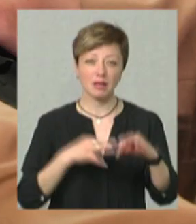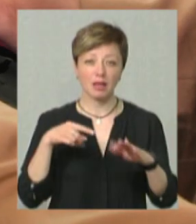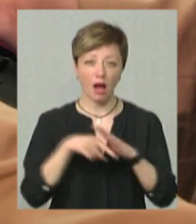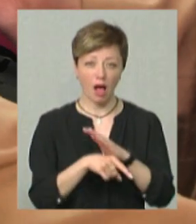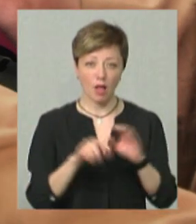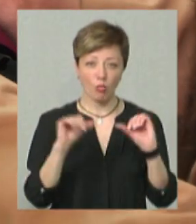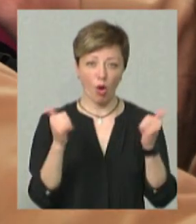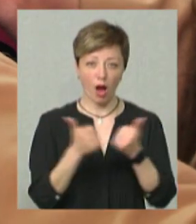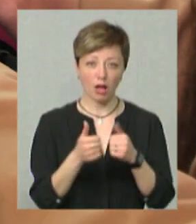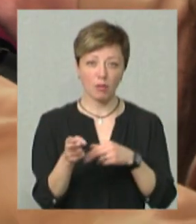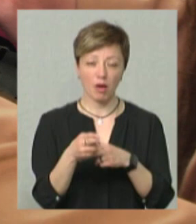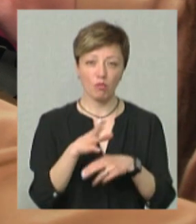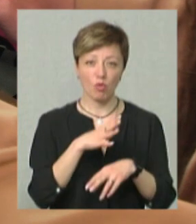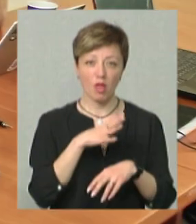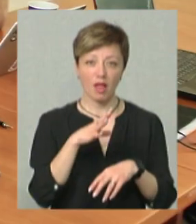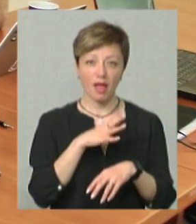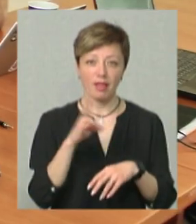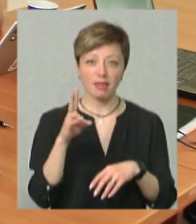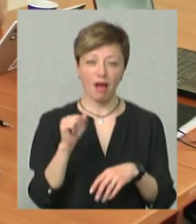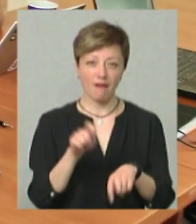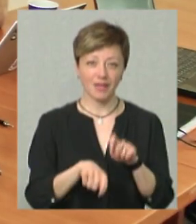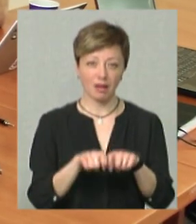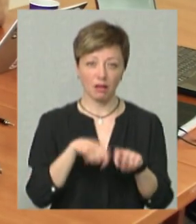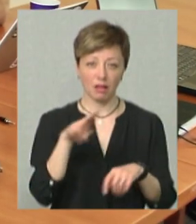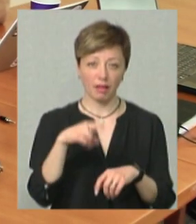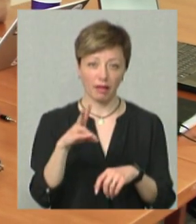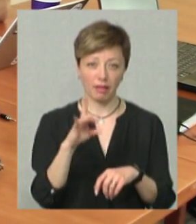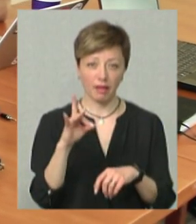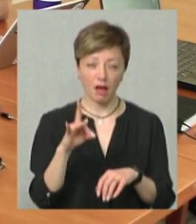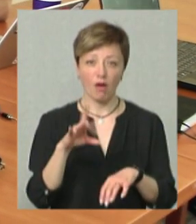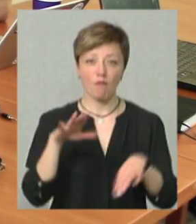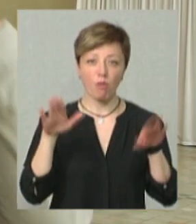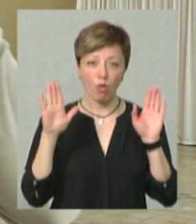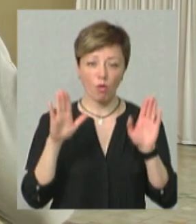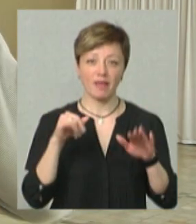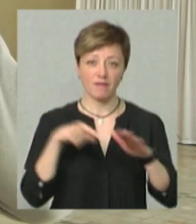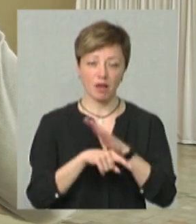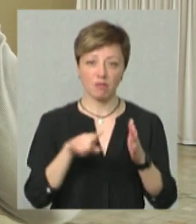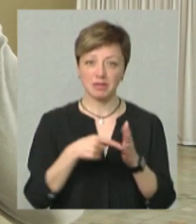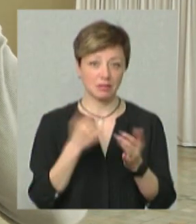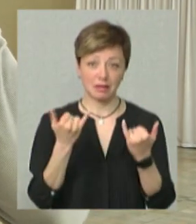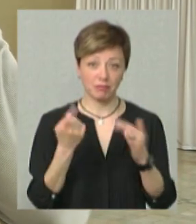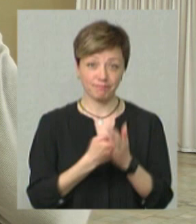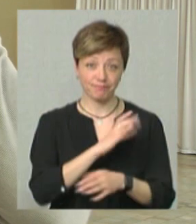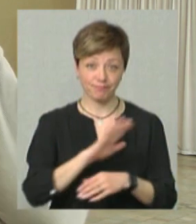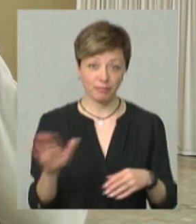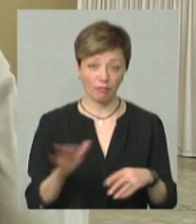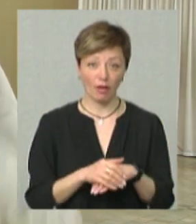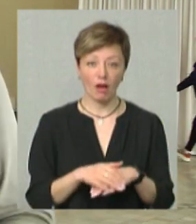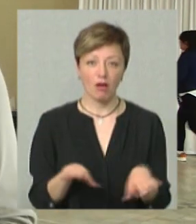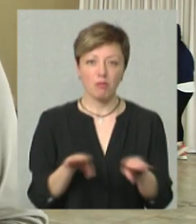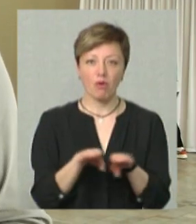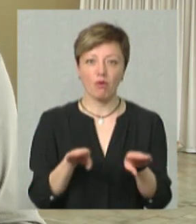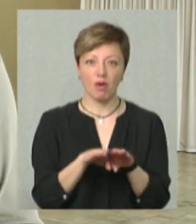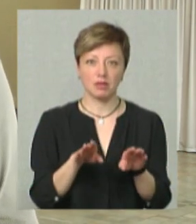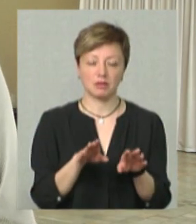блокадного Маріуполя, побували на фільтрації, в так званій ДНР, в полоні та, зрештою, виїхали з міста, яке, каже, не впізнати. Він схожий на